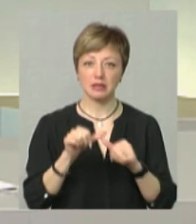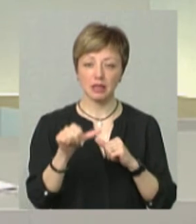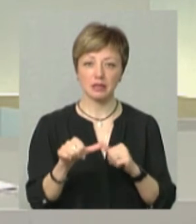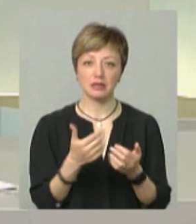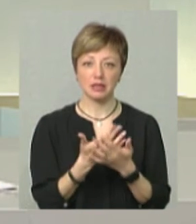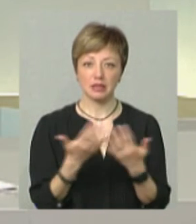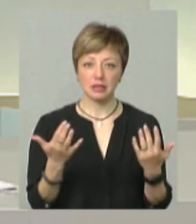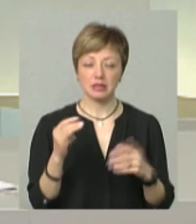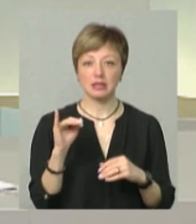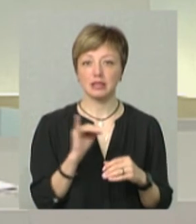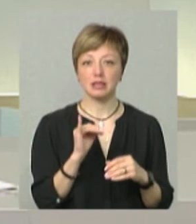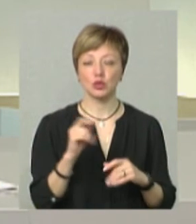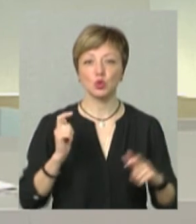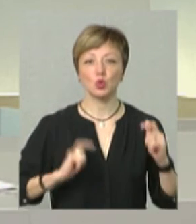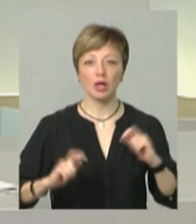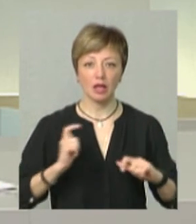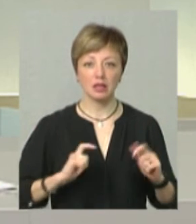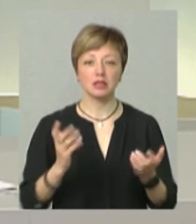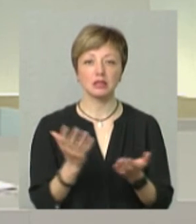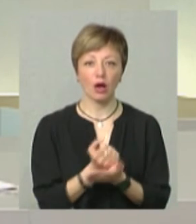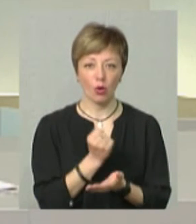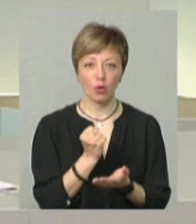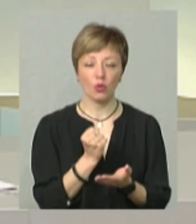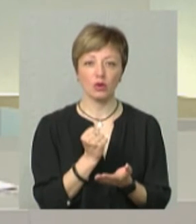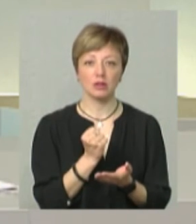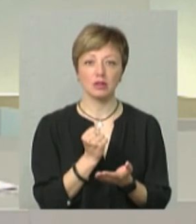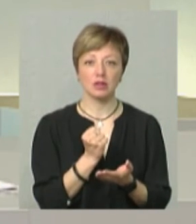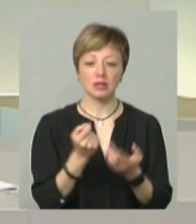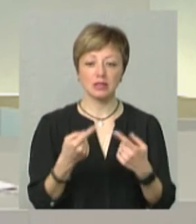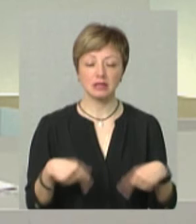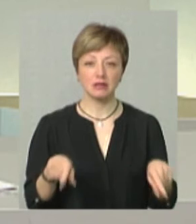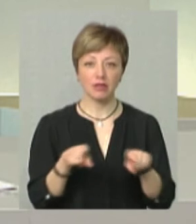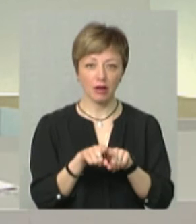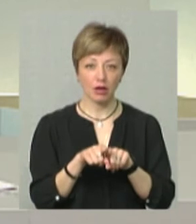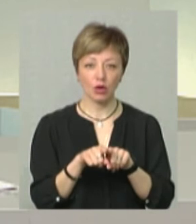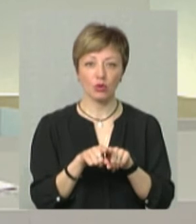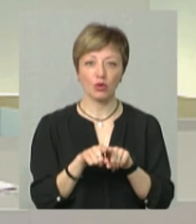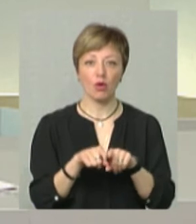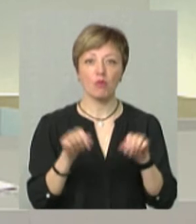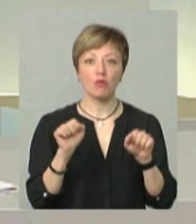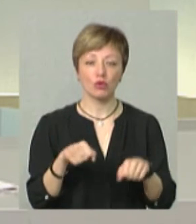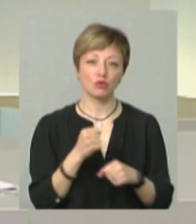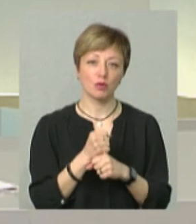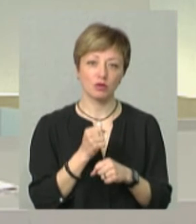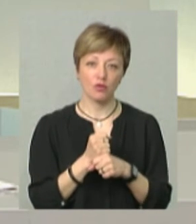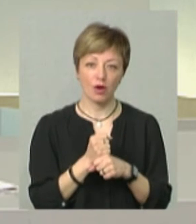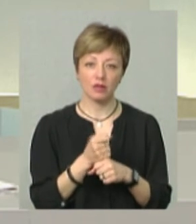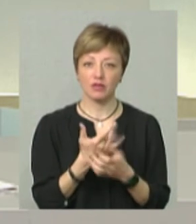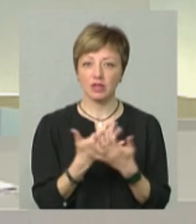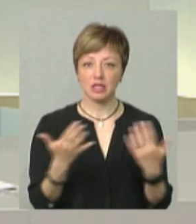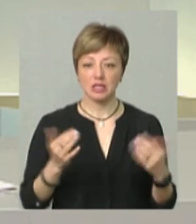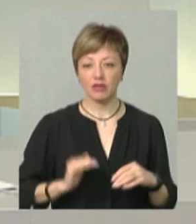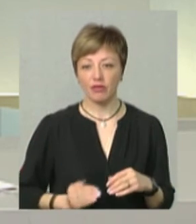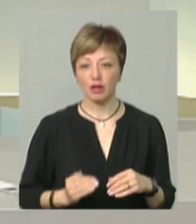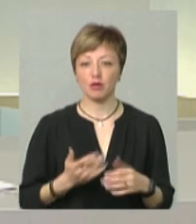різні. І студенти знаходять сферу, де вони можуть працювати. Вони в різних